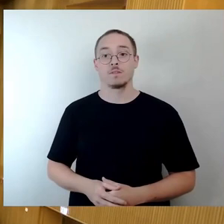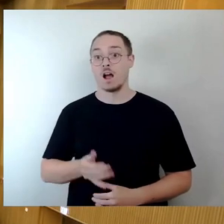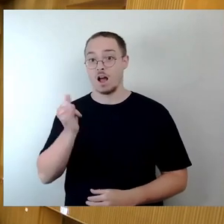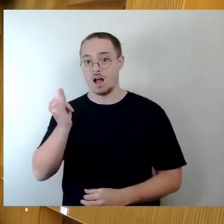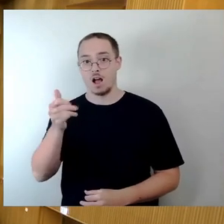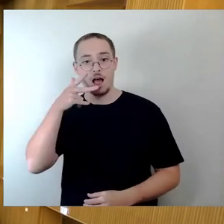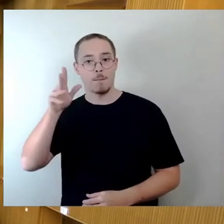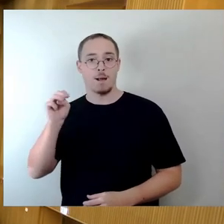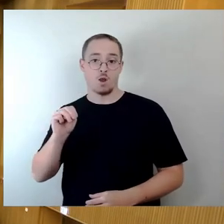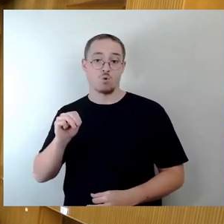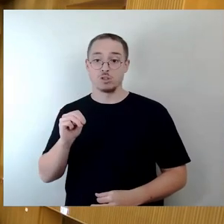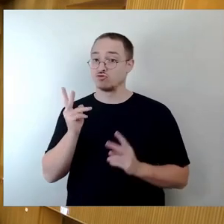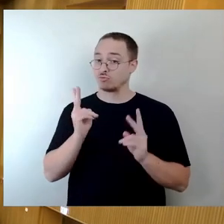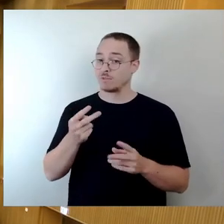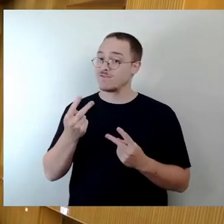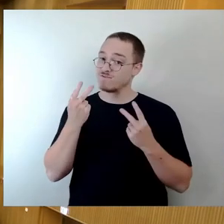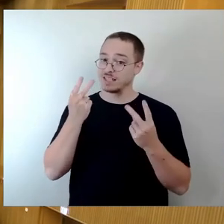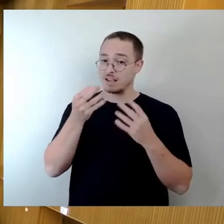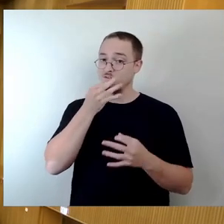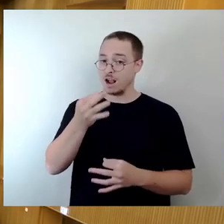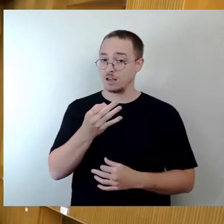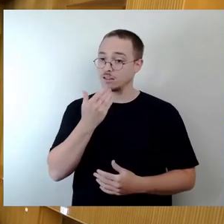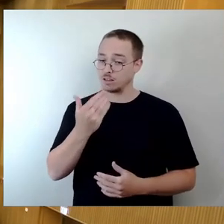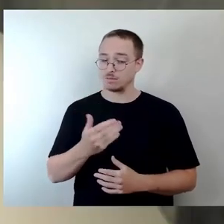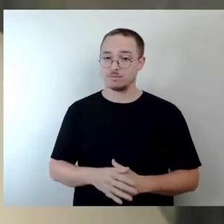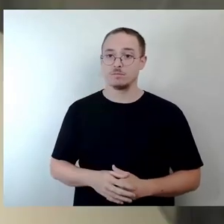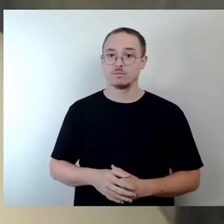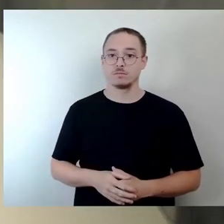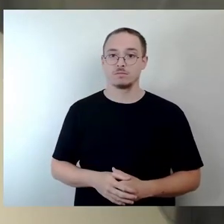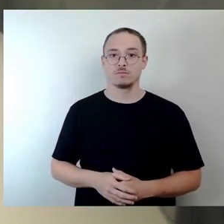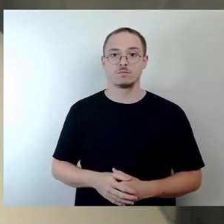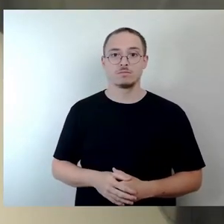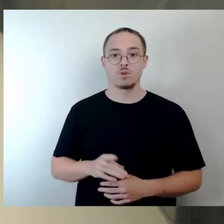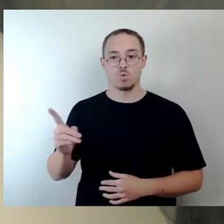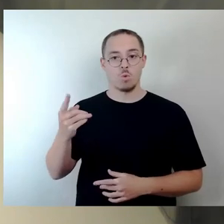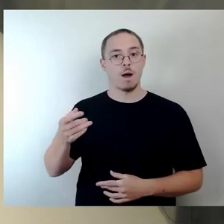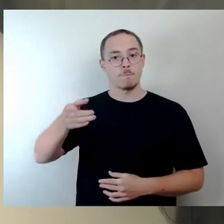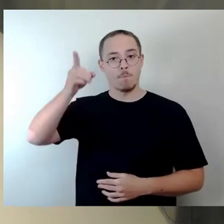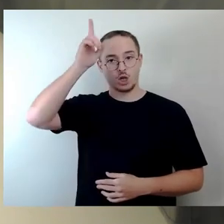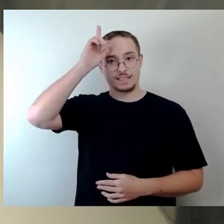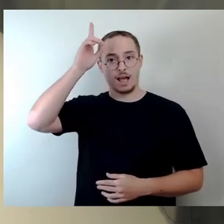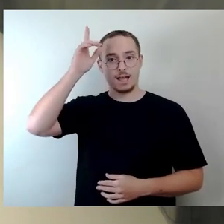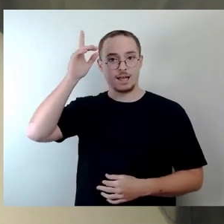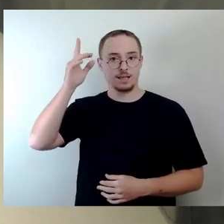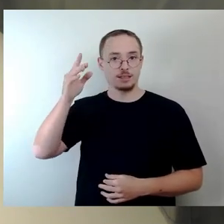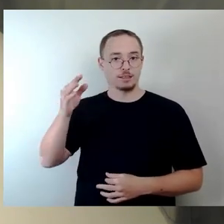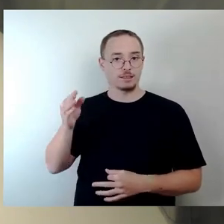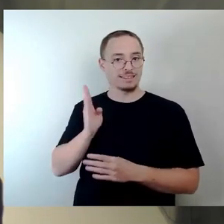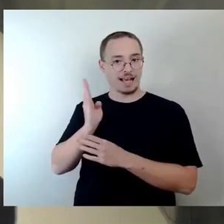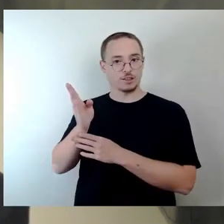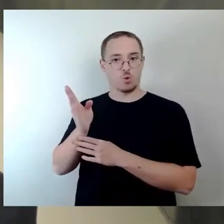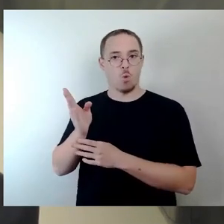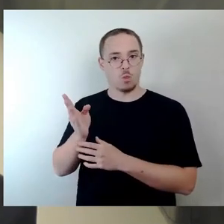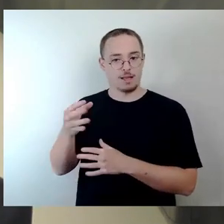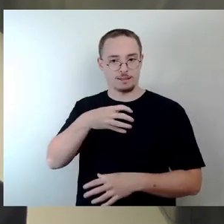Wir stehen in engem Austausch, zur ersten Frage, mit der Polizeidirektion Dresden bezüglich auch der sicherheitsrelevanten